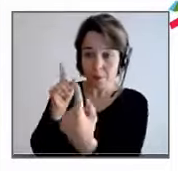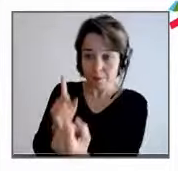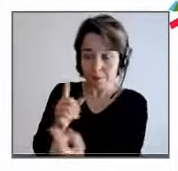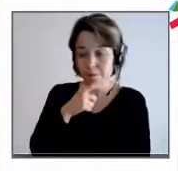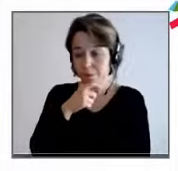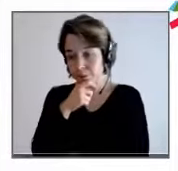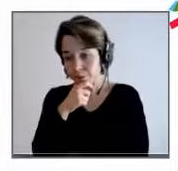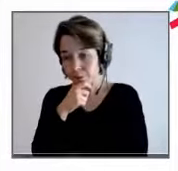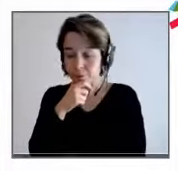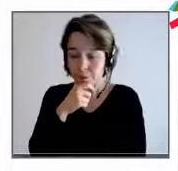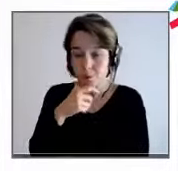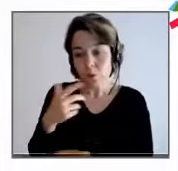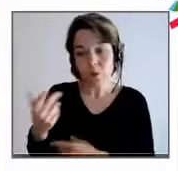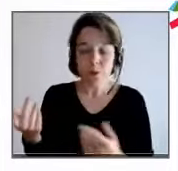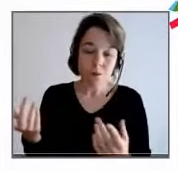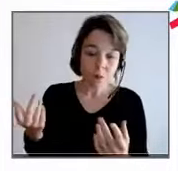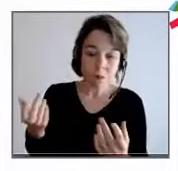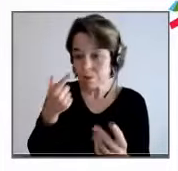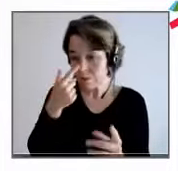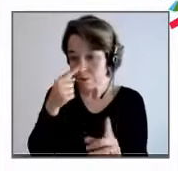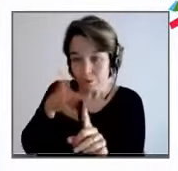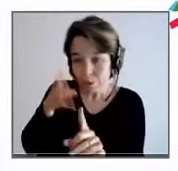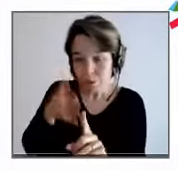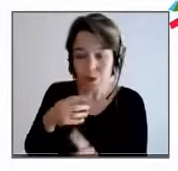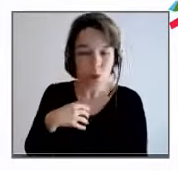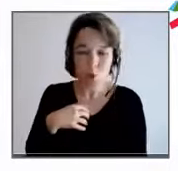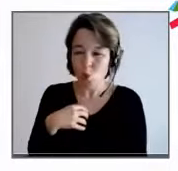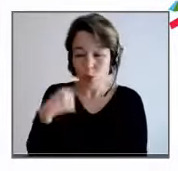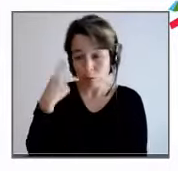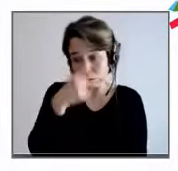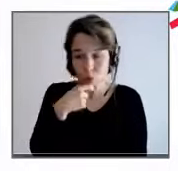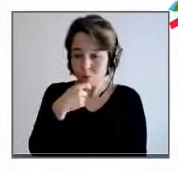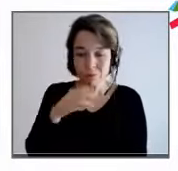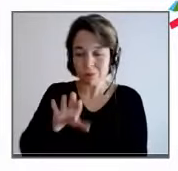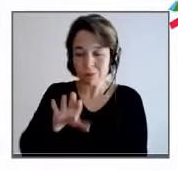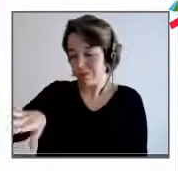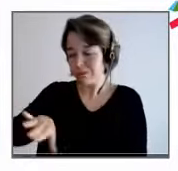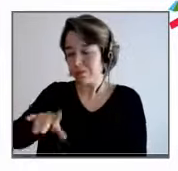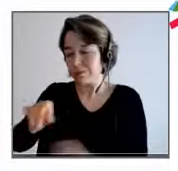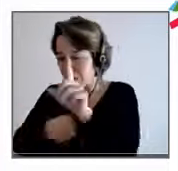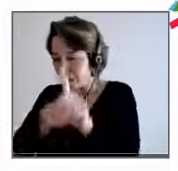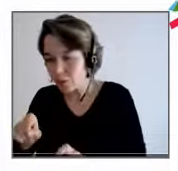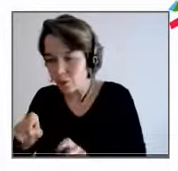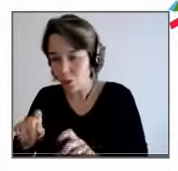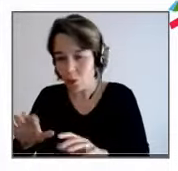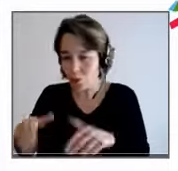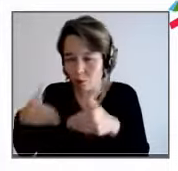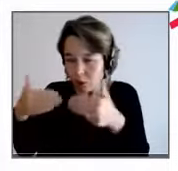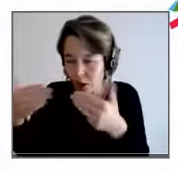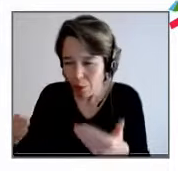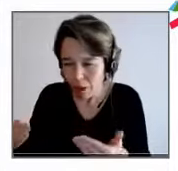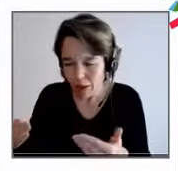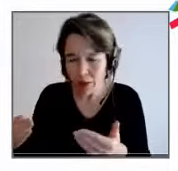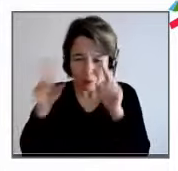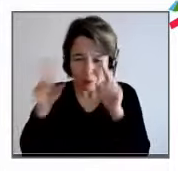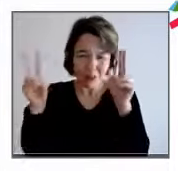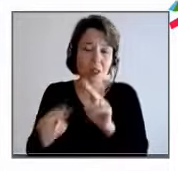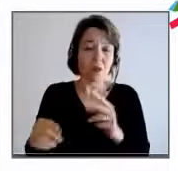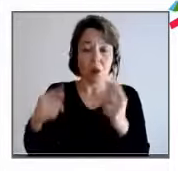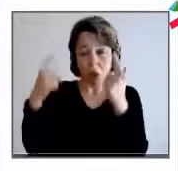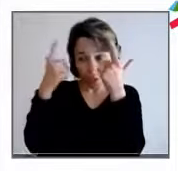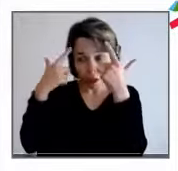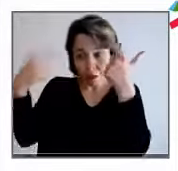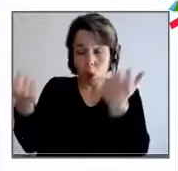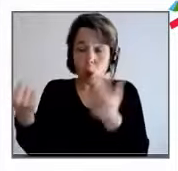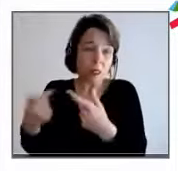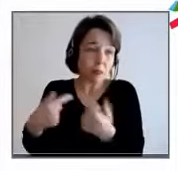savoir que peut-être ce n pas le moment. Et ça, c'est même pas, je ne vais pas sur des théories managériales, je ne vais pas sur des études, je vais sur